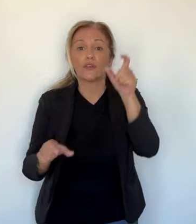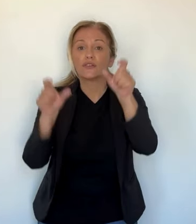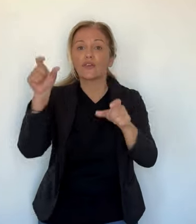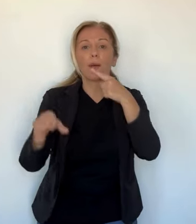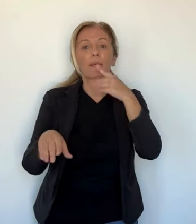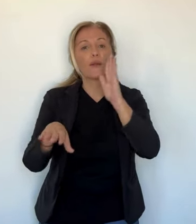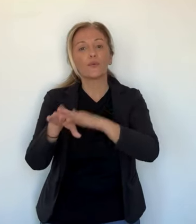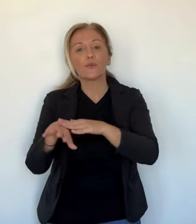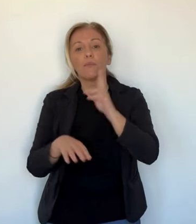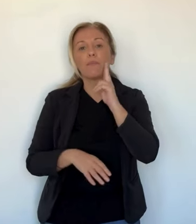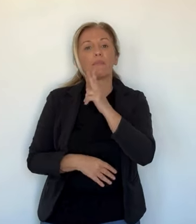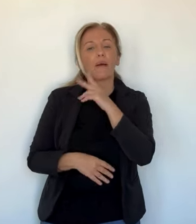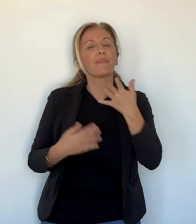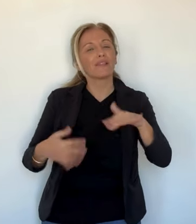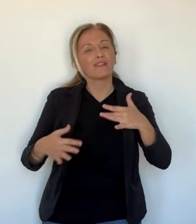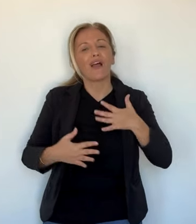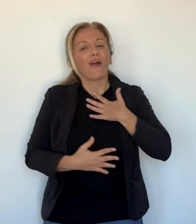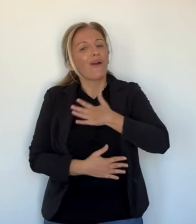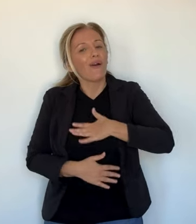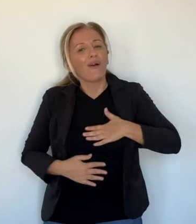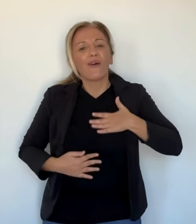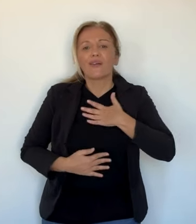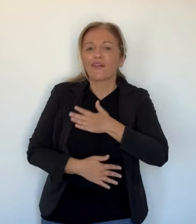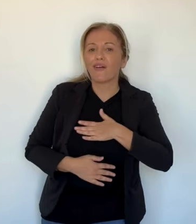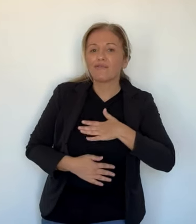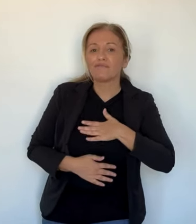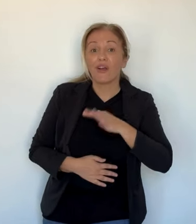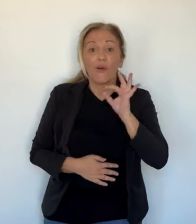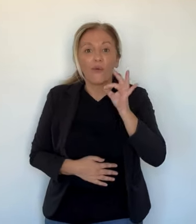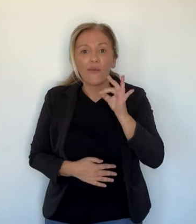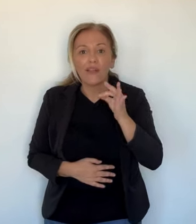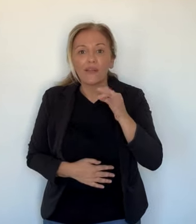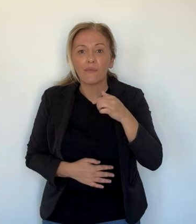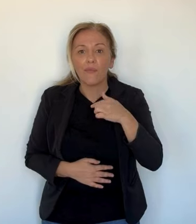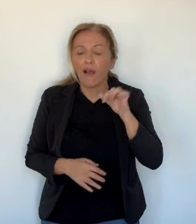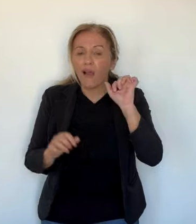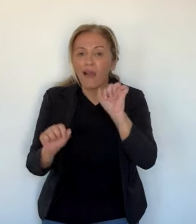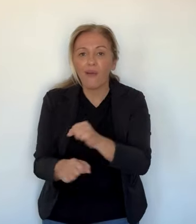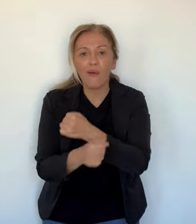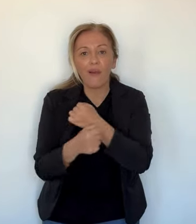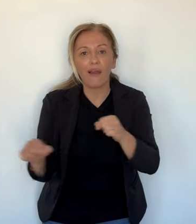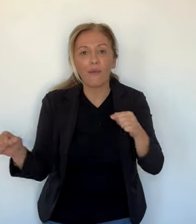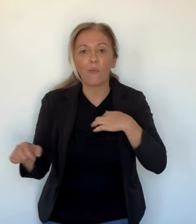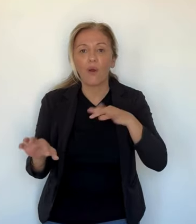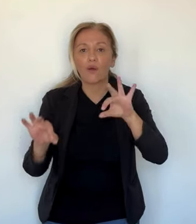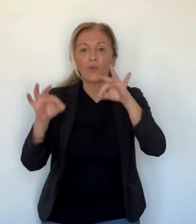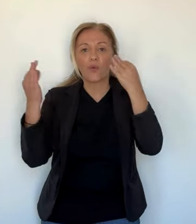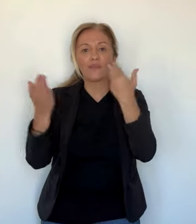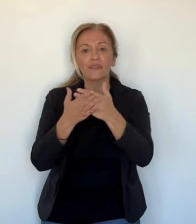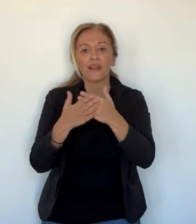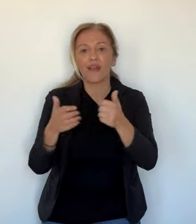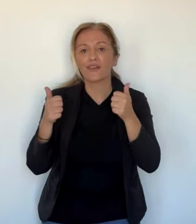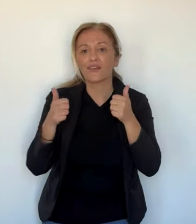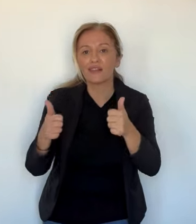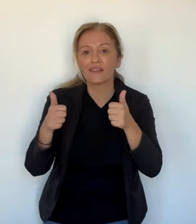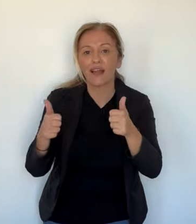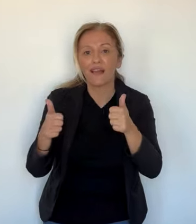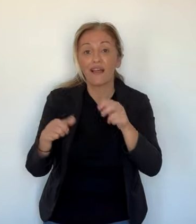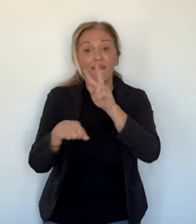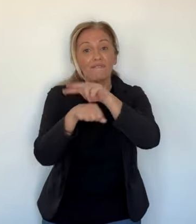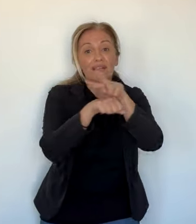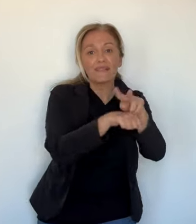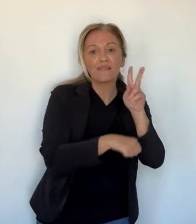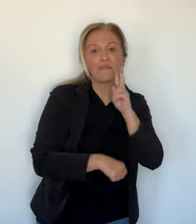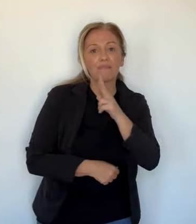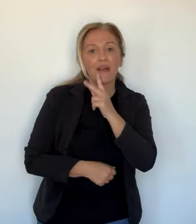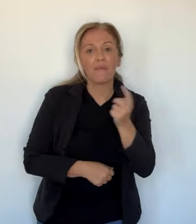certitude, les premières réactions sont déjà très enthousiastes. Oui, c'est incroyable. Pour le coup, je trouve ça absolument génial. D'autant que l'histoire